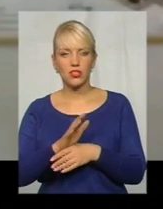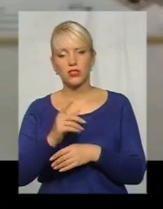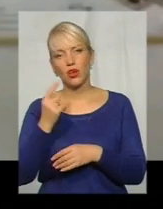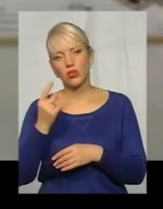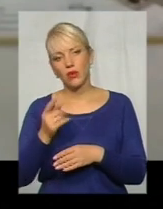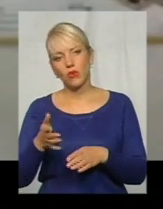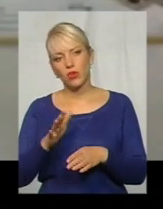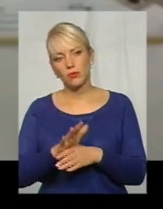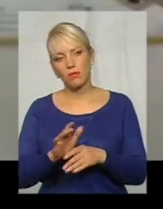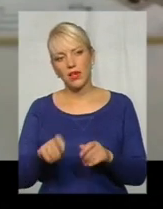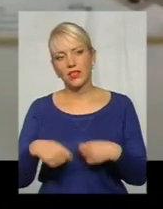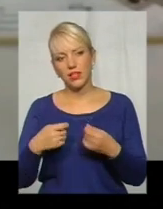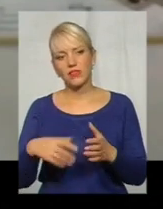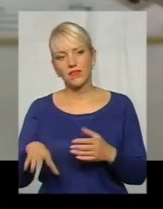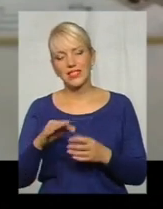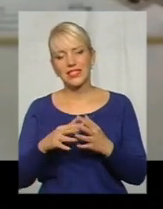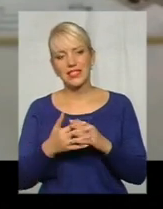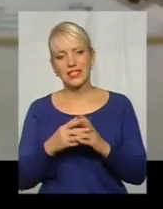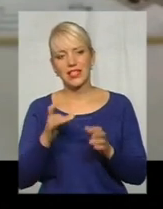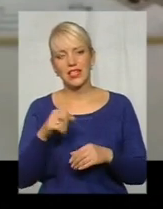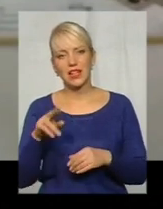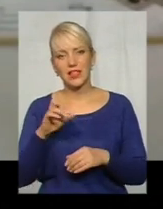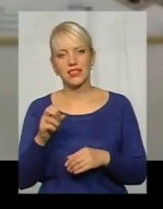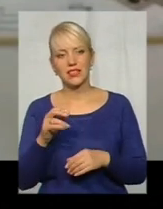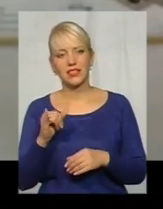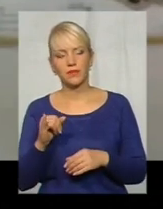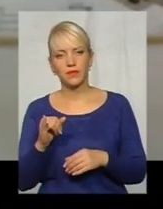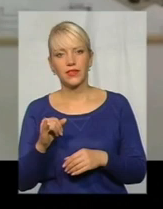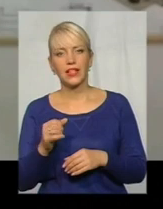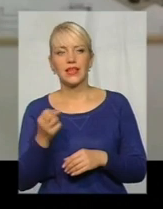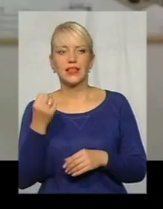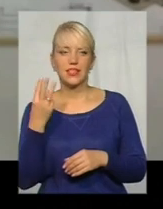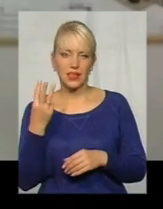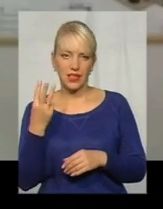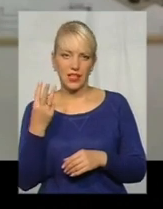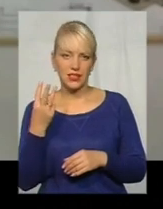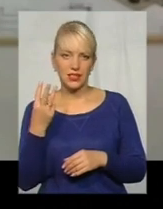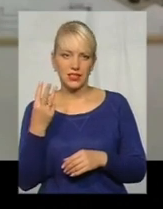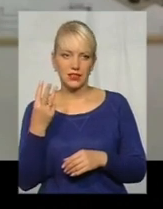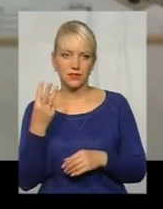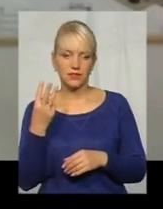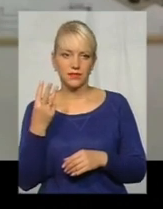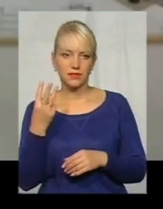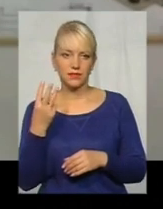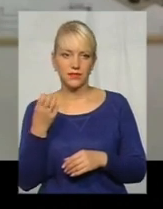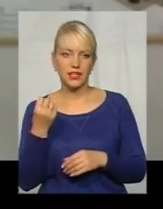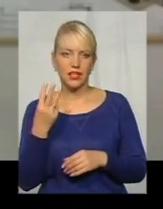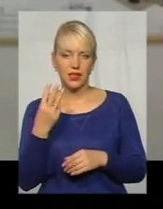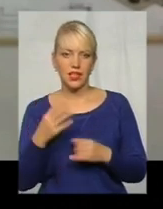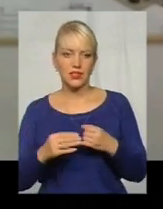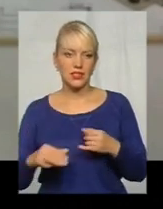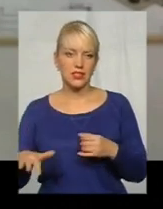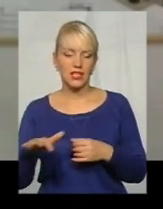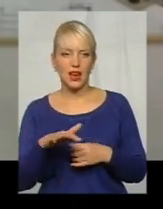розпорядженням передається всій сільській раді 13 ділянок